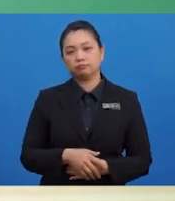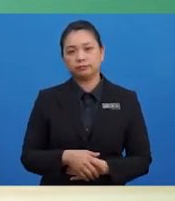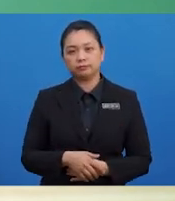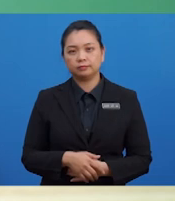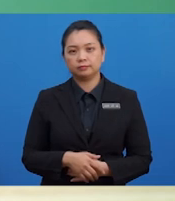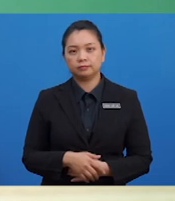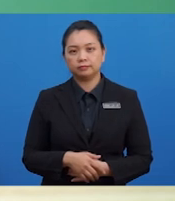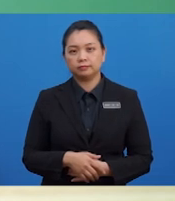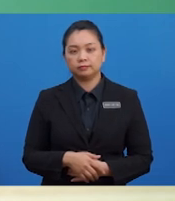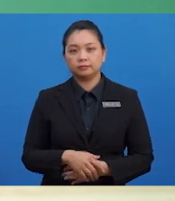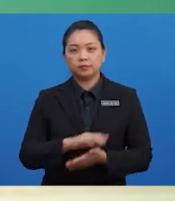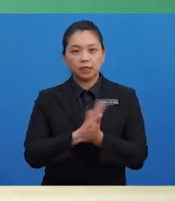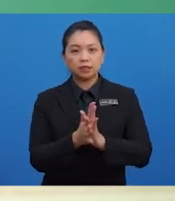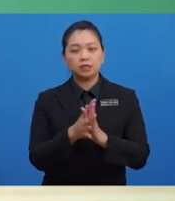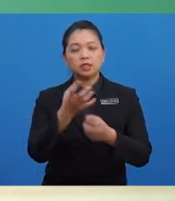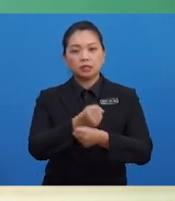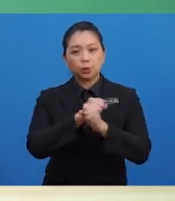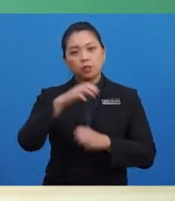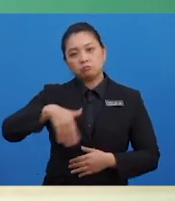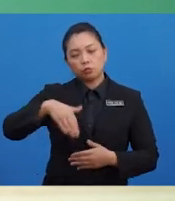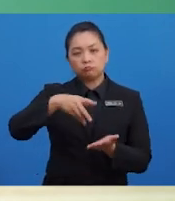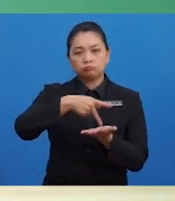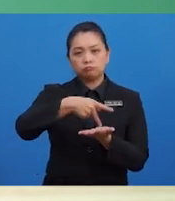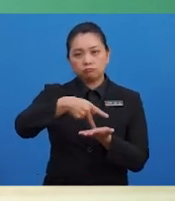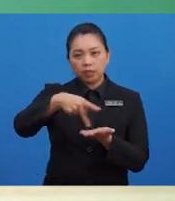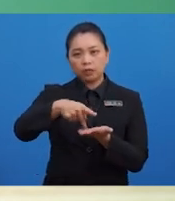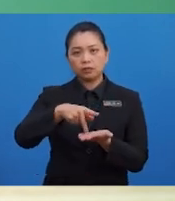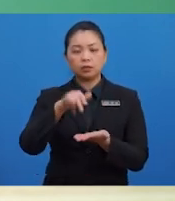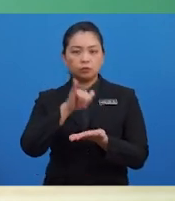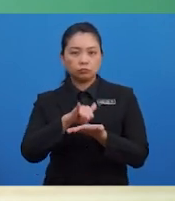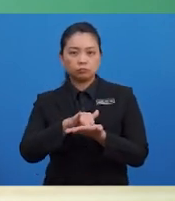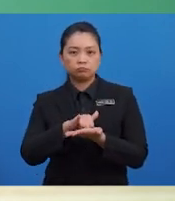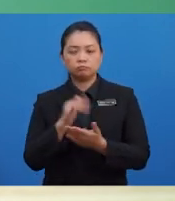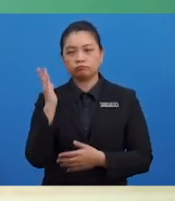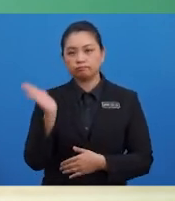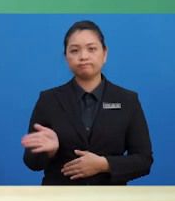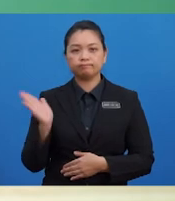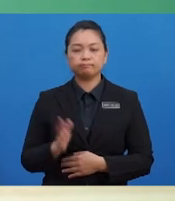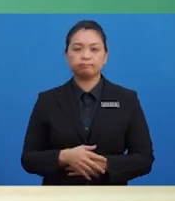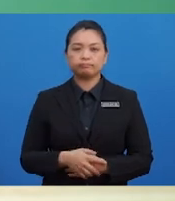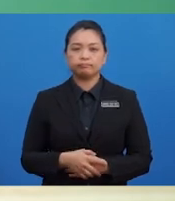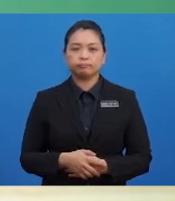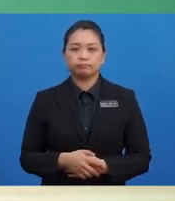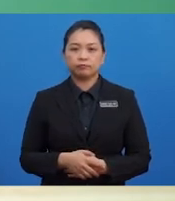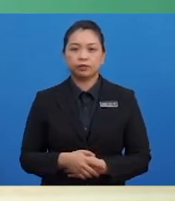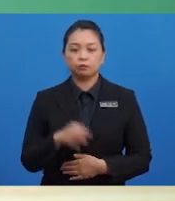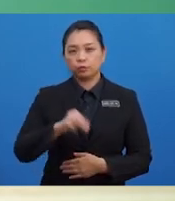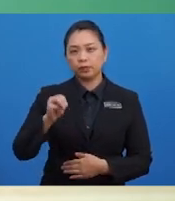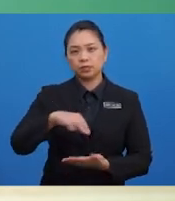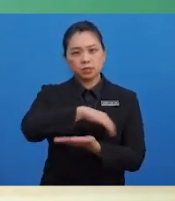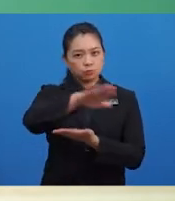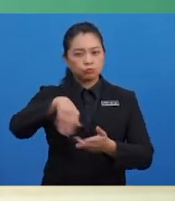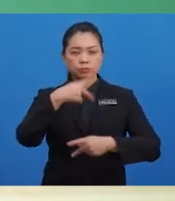bayar direkodkan dalam liabiliti semasa. Murid-murid, semua